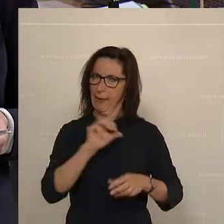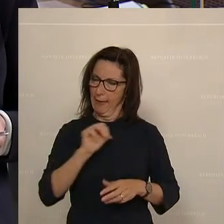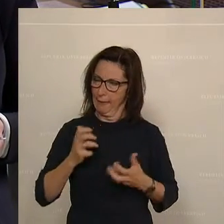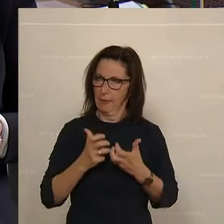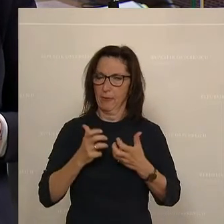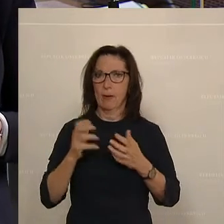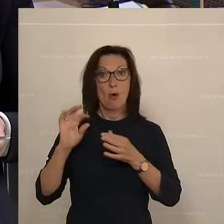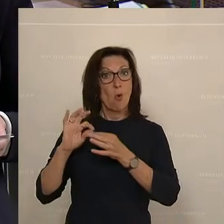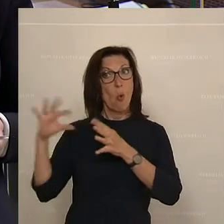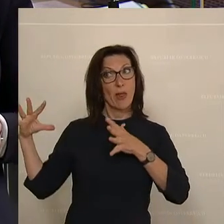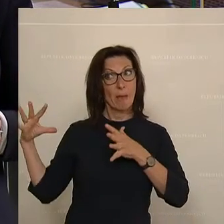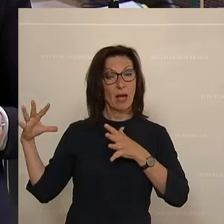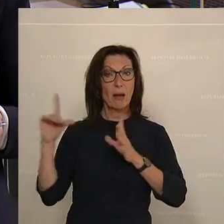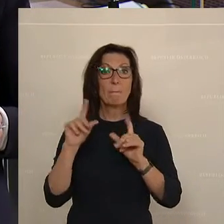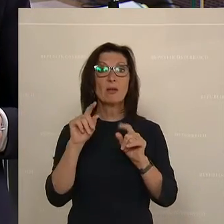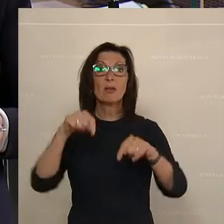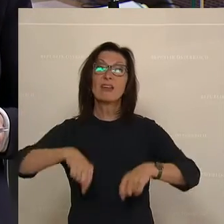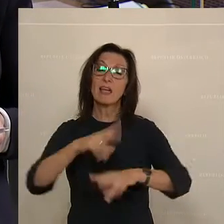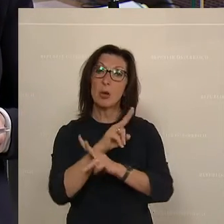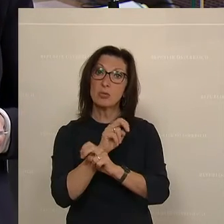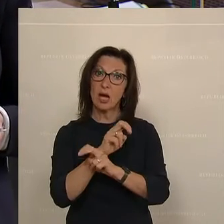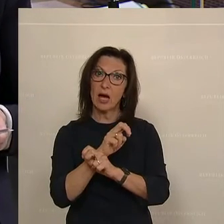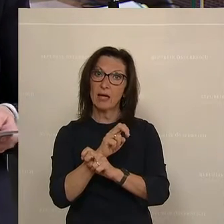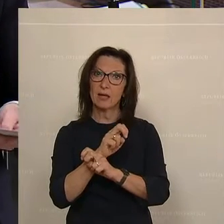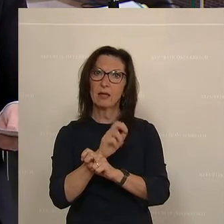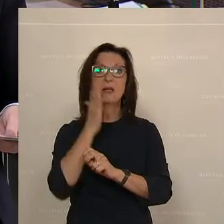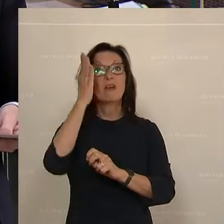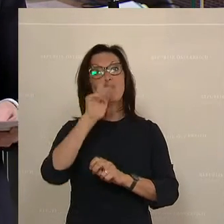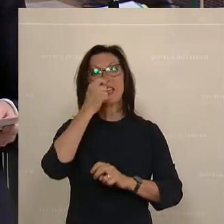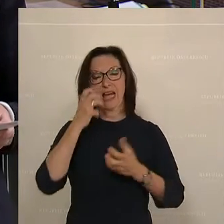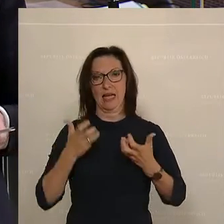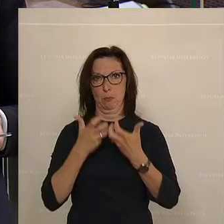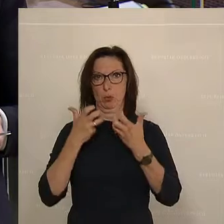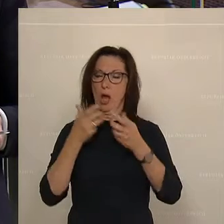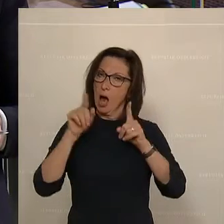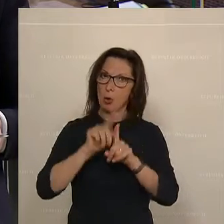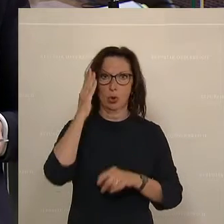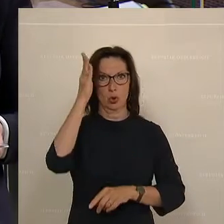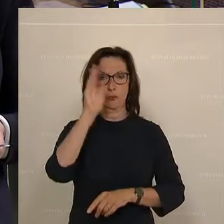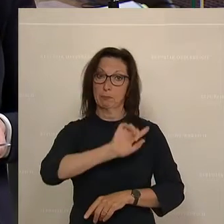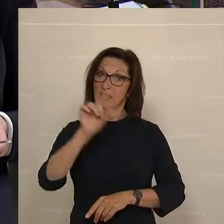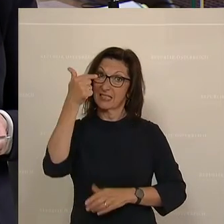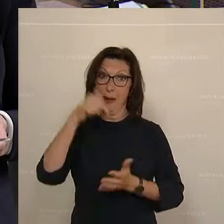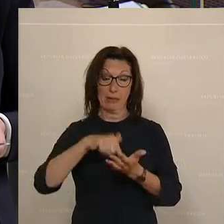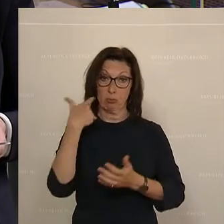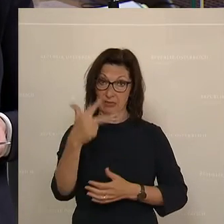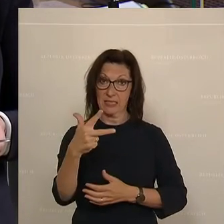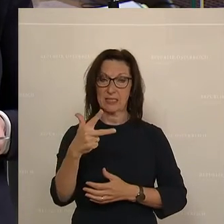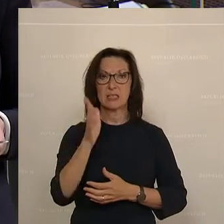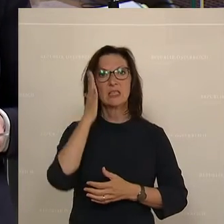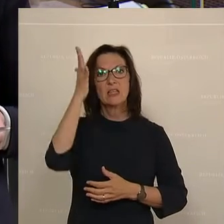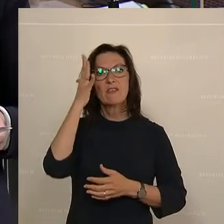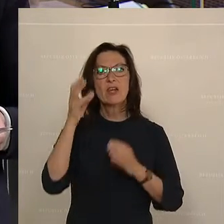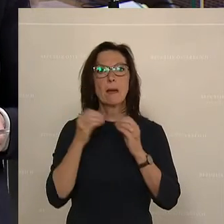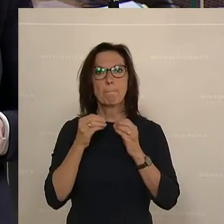Unabhängigkeit bedeutet auch, wir werden in Österreich Gas produzieren und auch weiter produzieren. Bis 2030 die Herstellung von